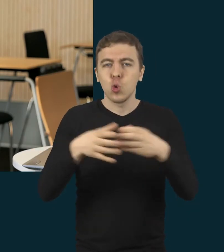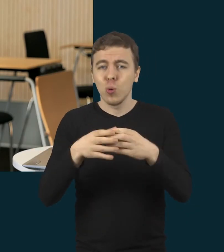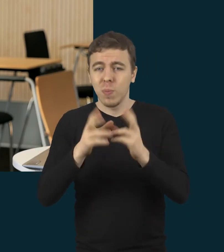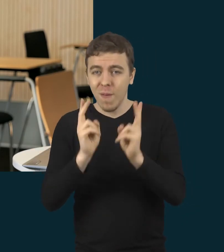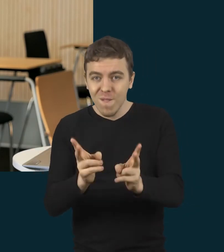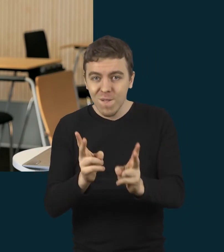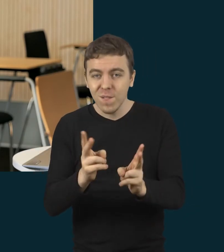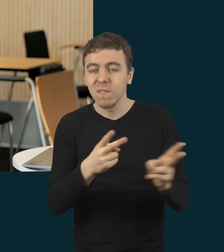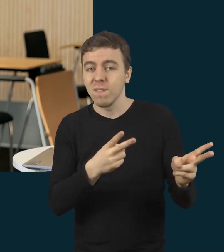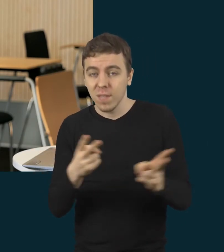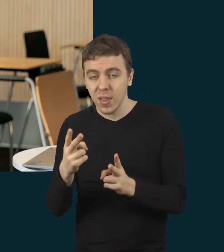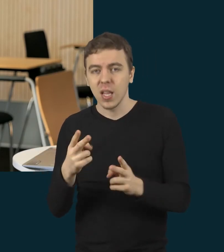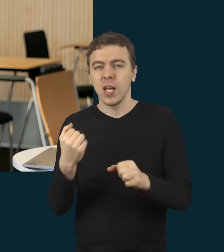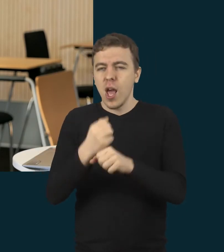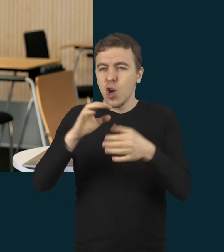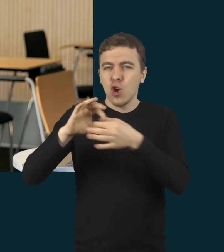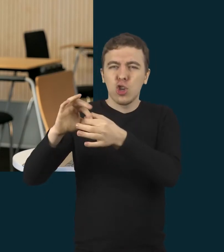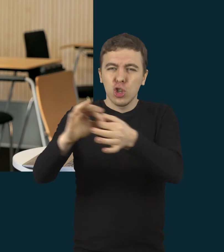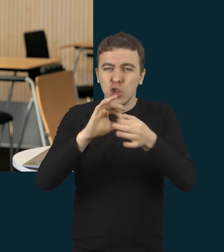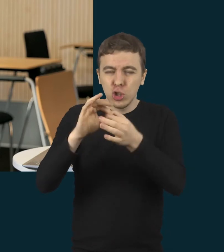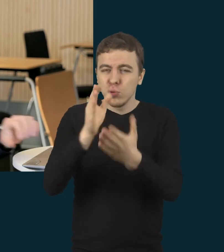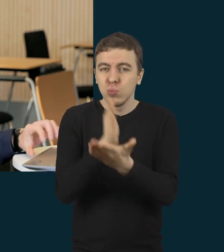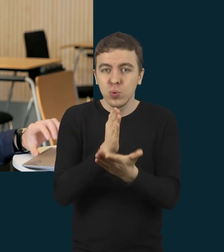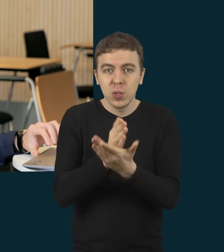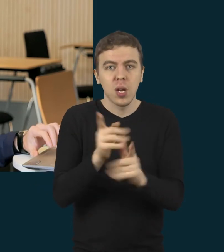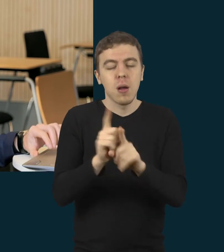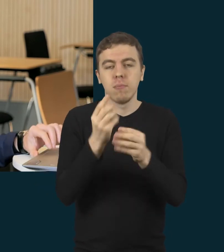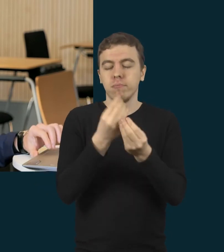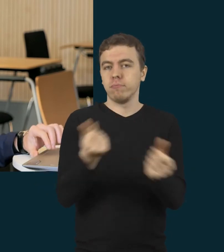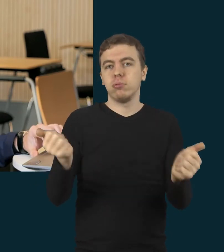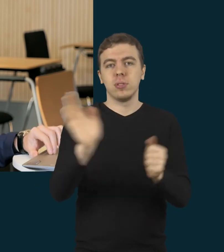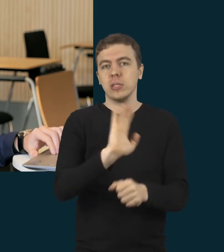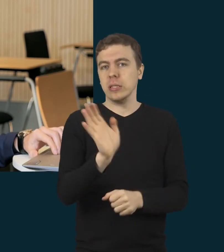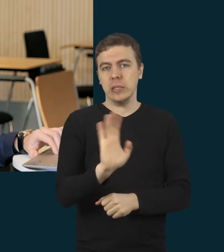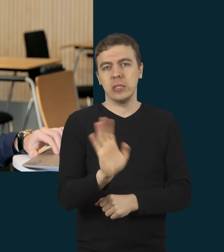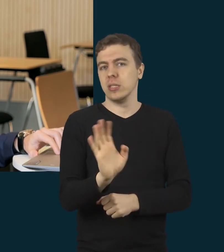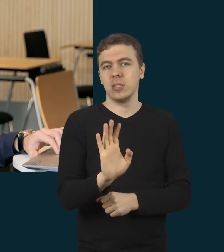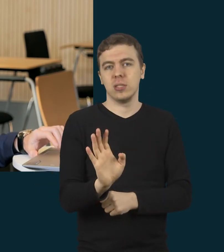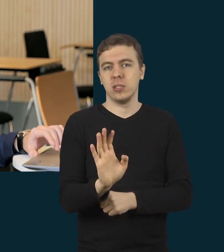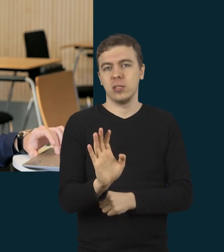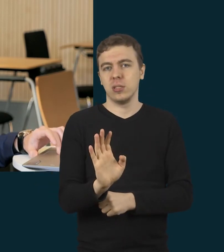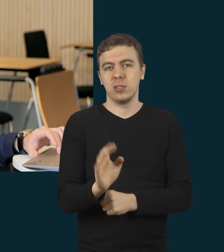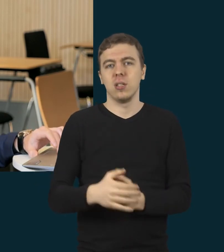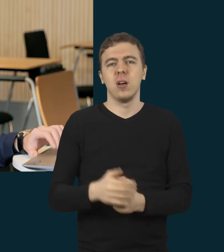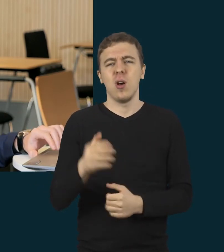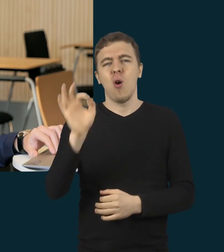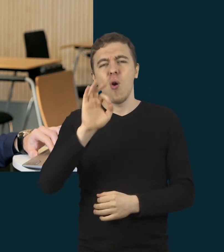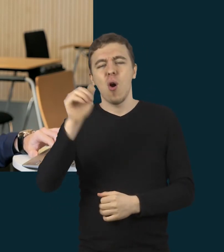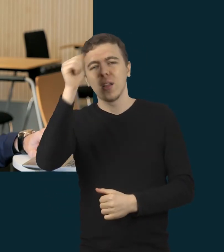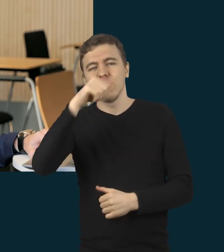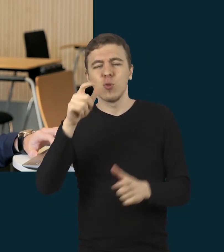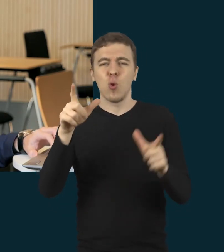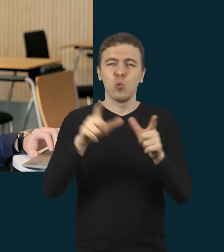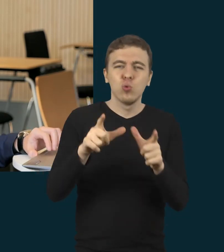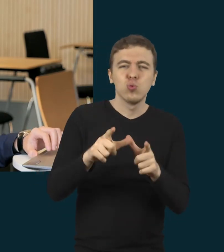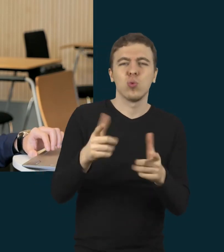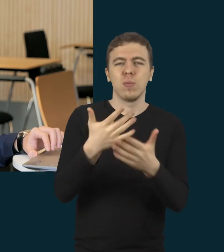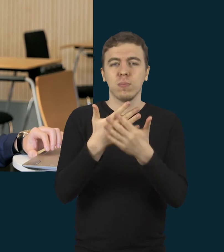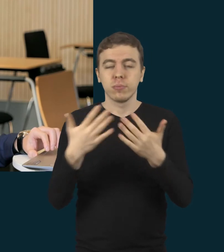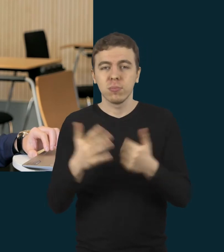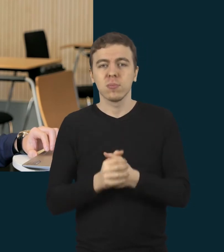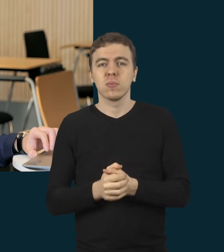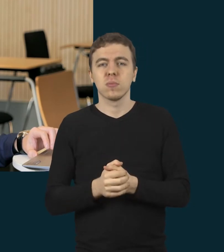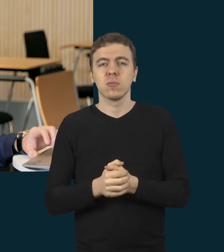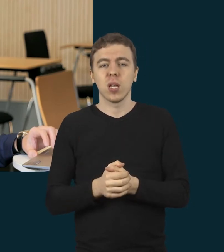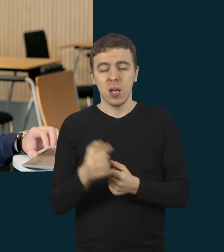turėtų ryšį, kad tas ryšis nedinktų su vaiku apie individualias uždatys. Mes